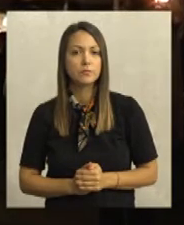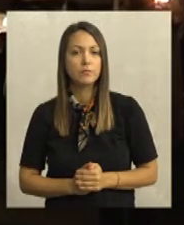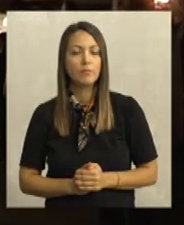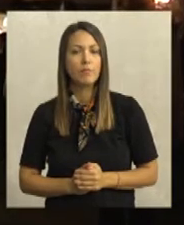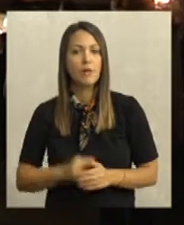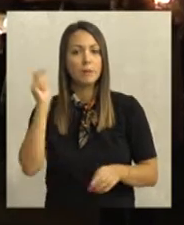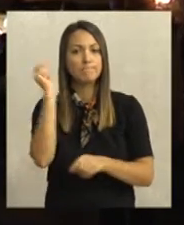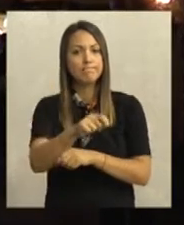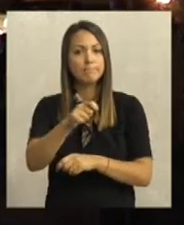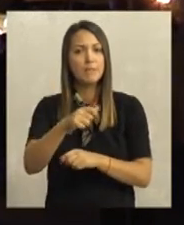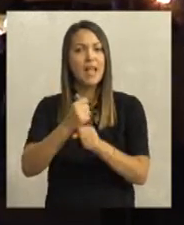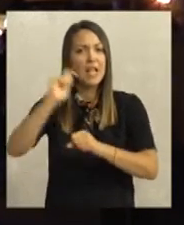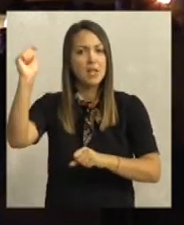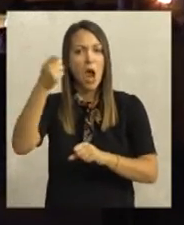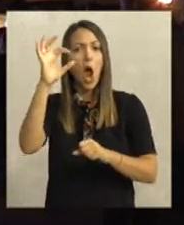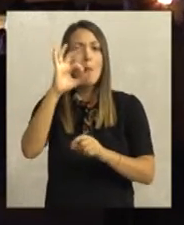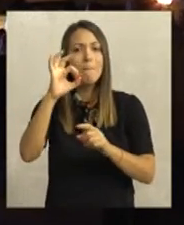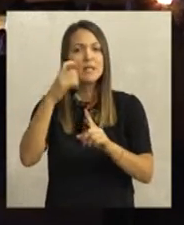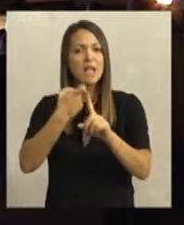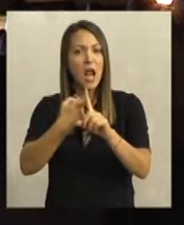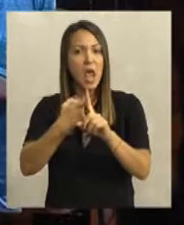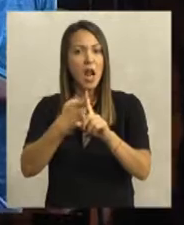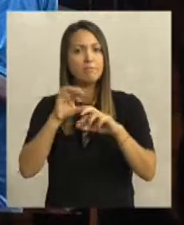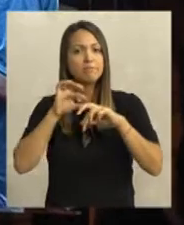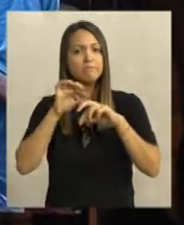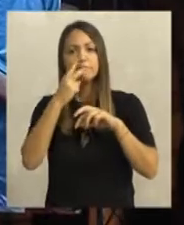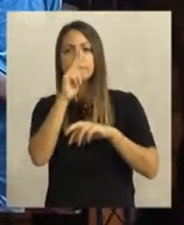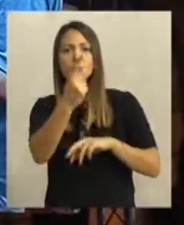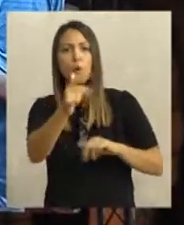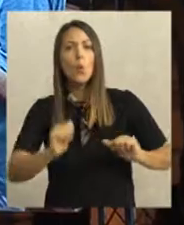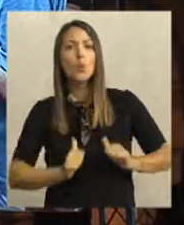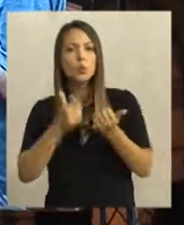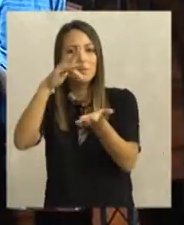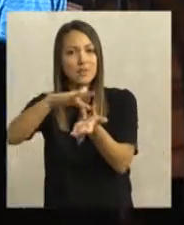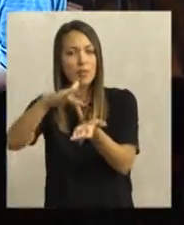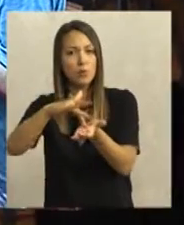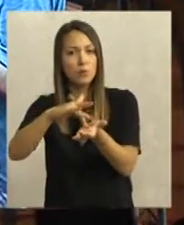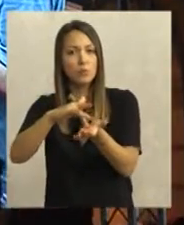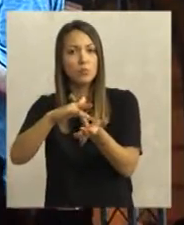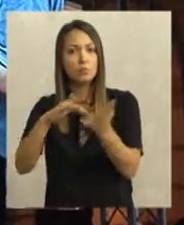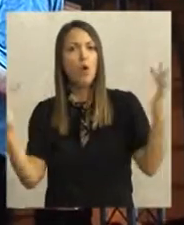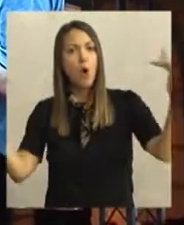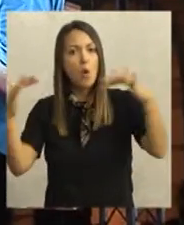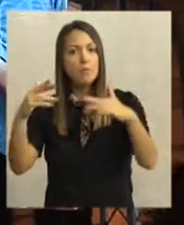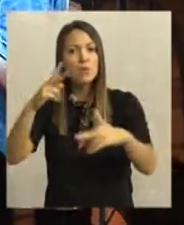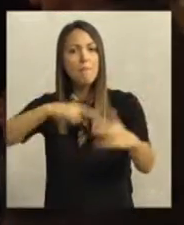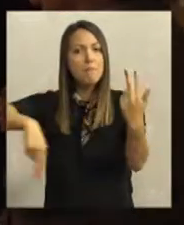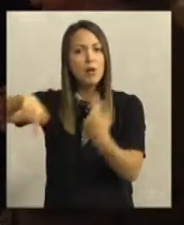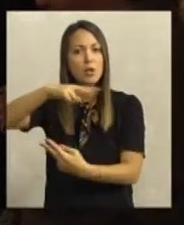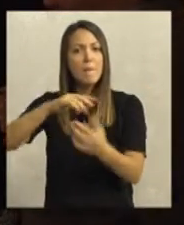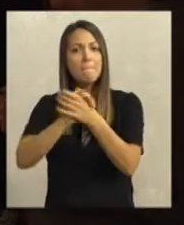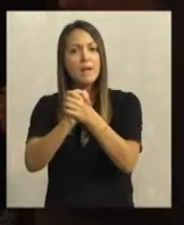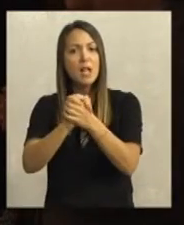Samo obaranje Ginisa na Opens kanalima praćeno je uživo i preko lede krana na Trgu Slobode, gde su se okupili